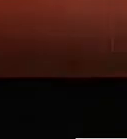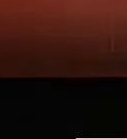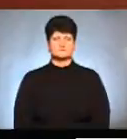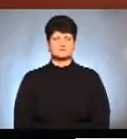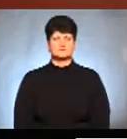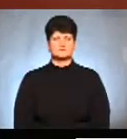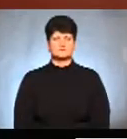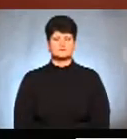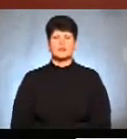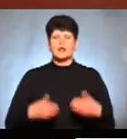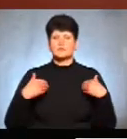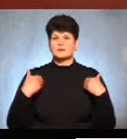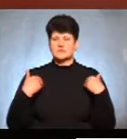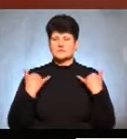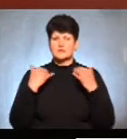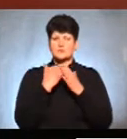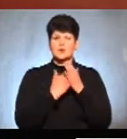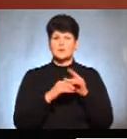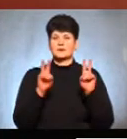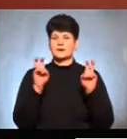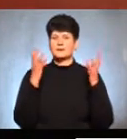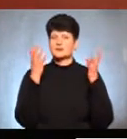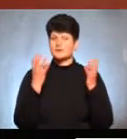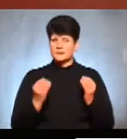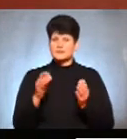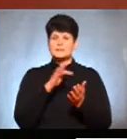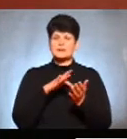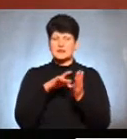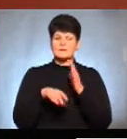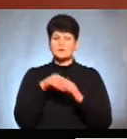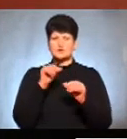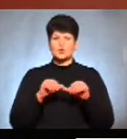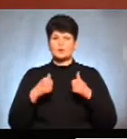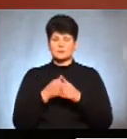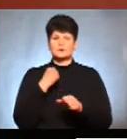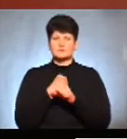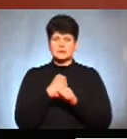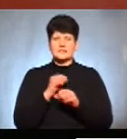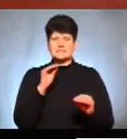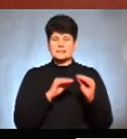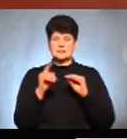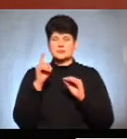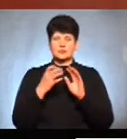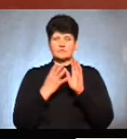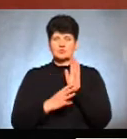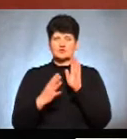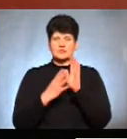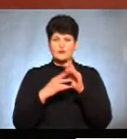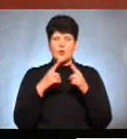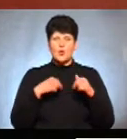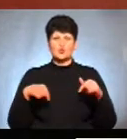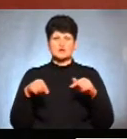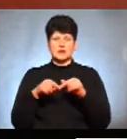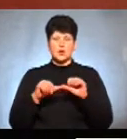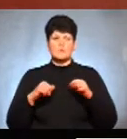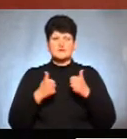Моє вітання в ефірі програма «Тема дня». Центральна виборча комісія сформувала склад 199 окружених комісій